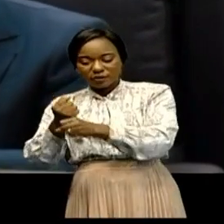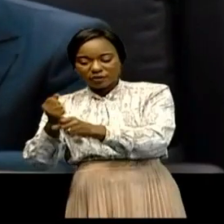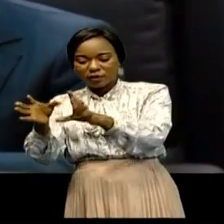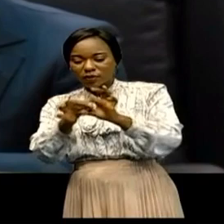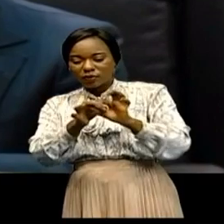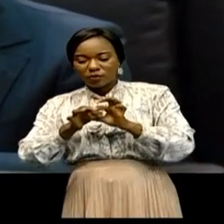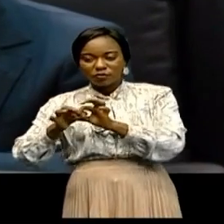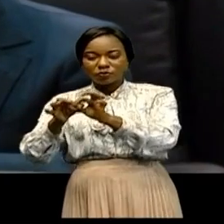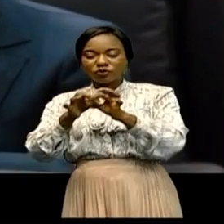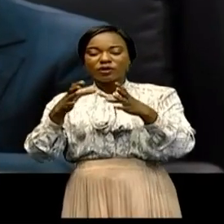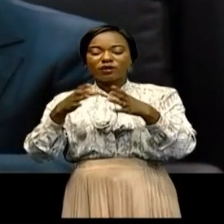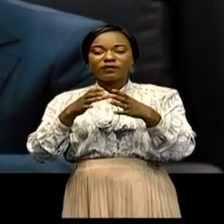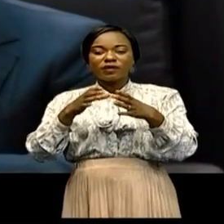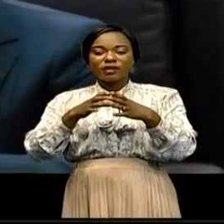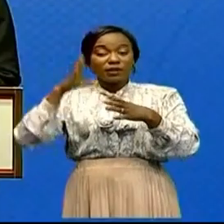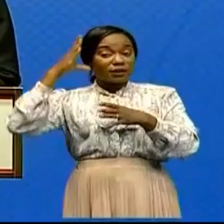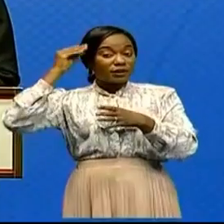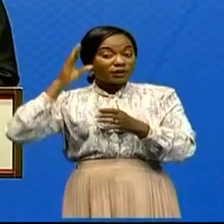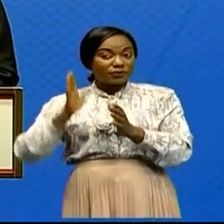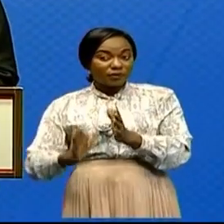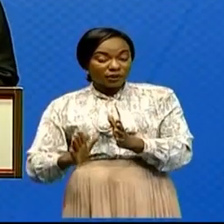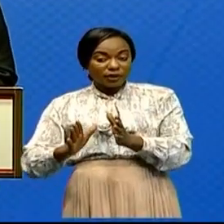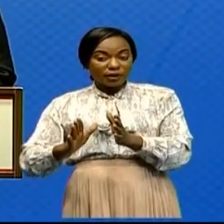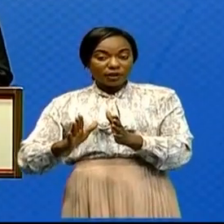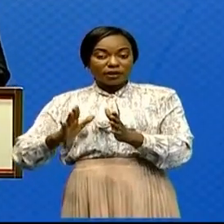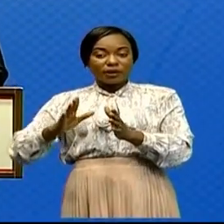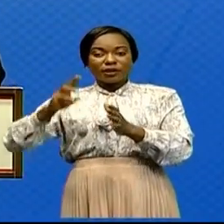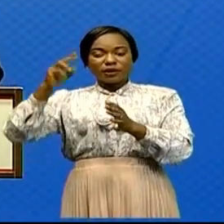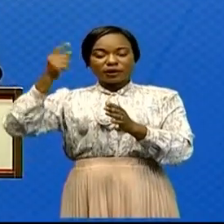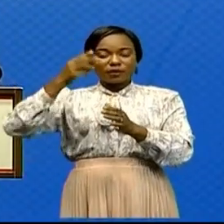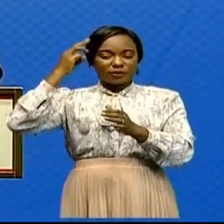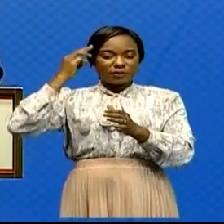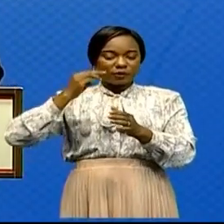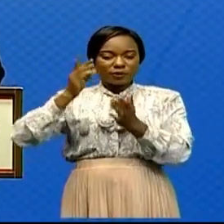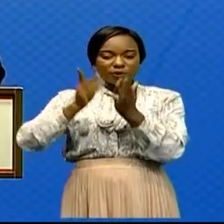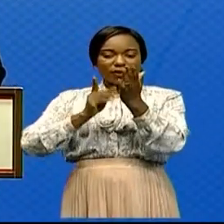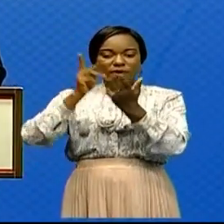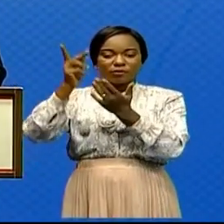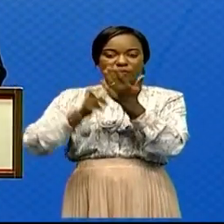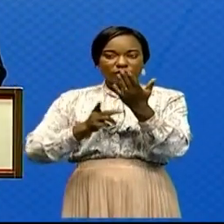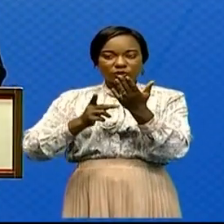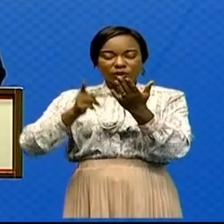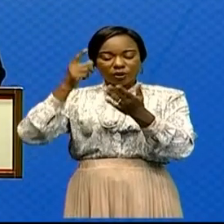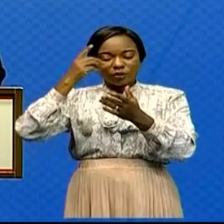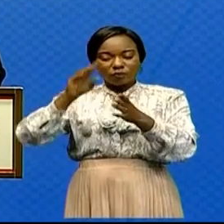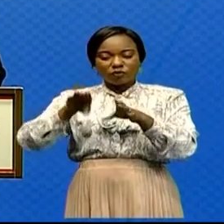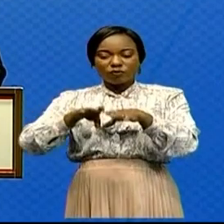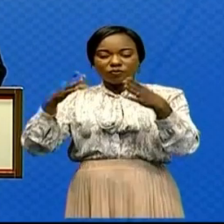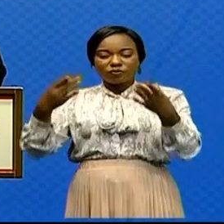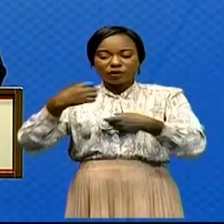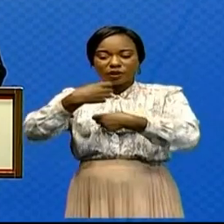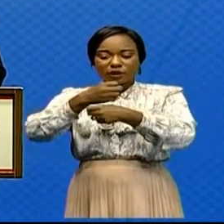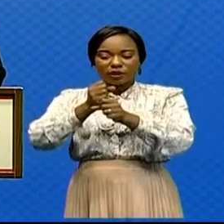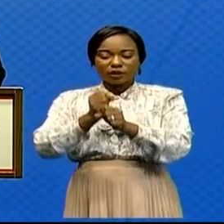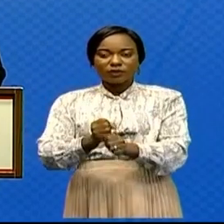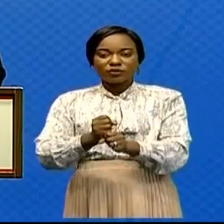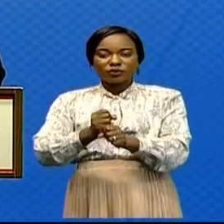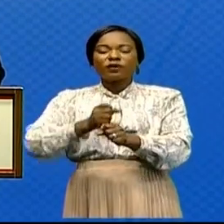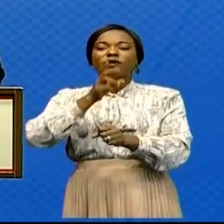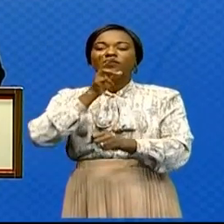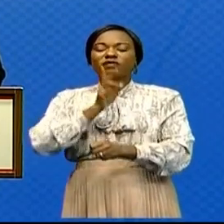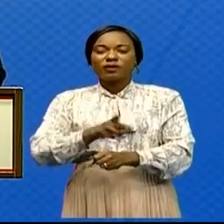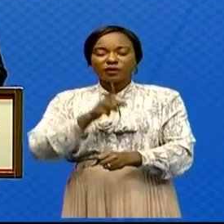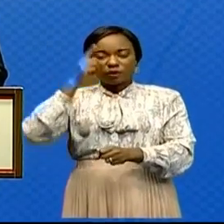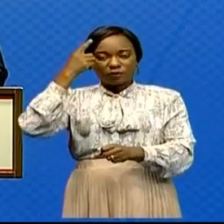collaboration avec les experts de la primature sur le projet des décrets de vente débouchée sur la création effective